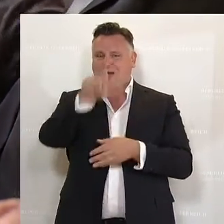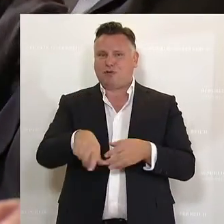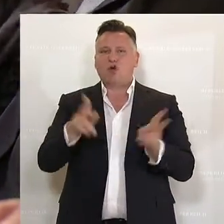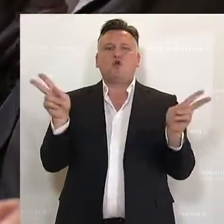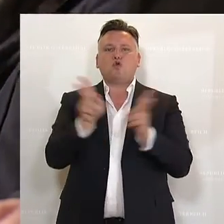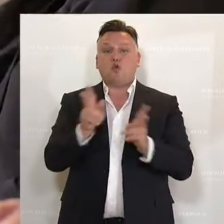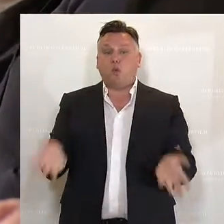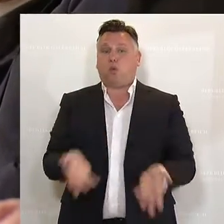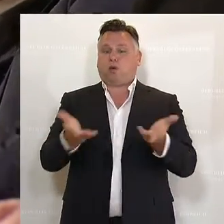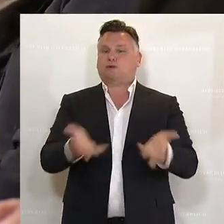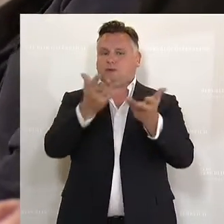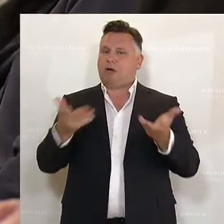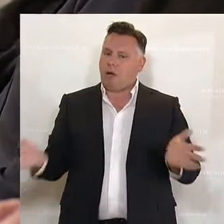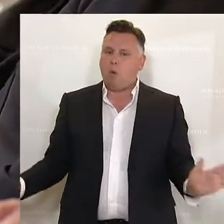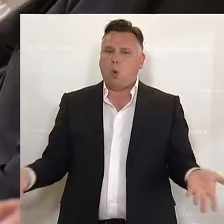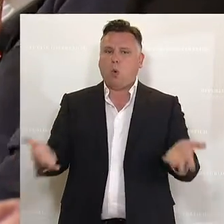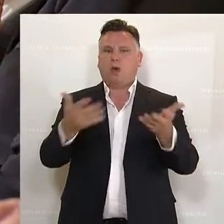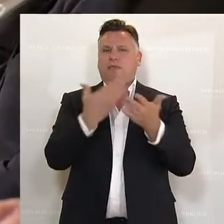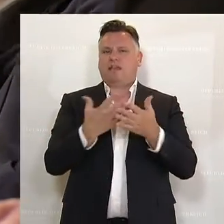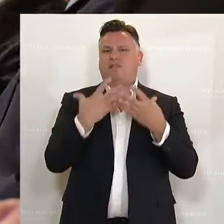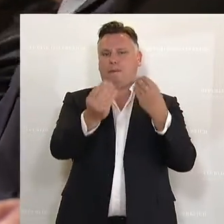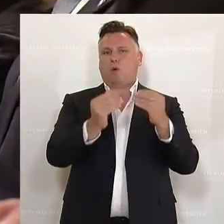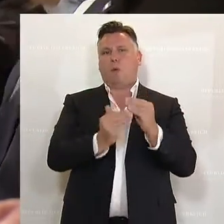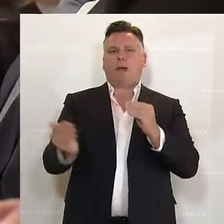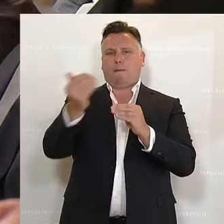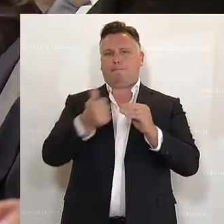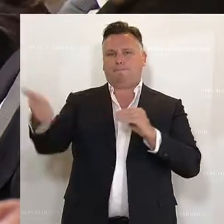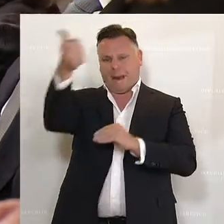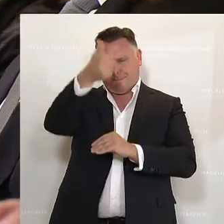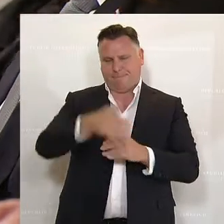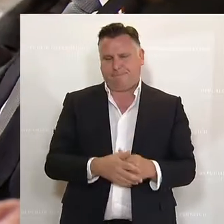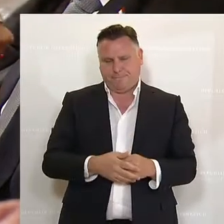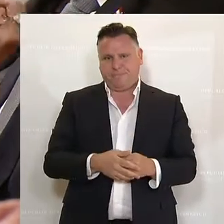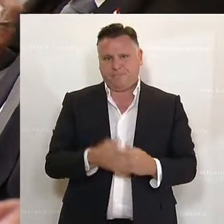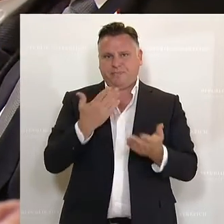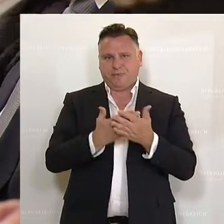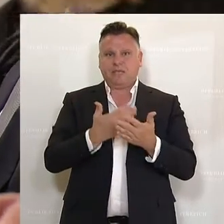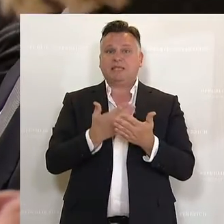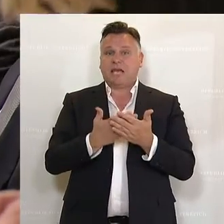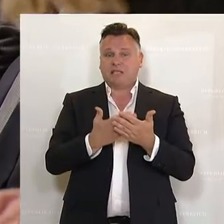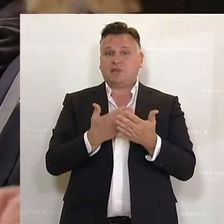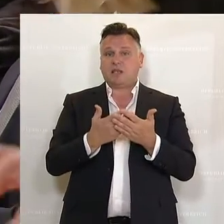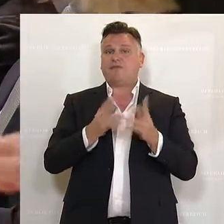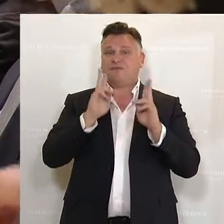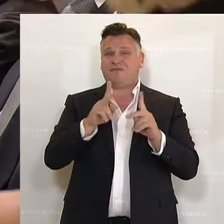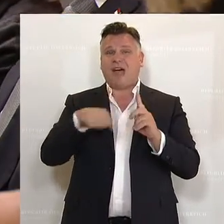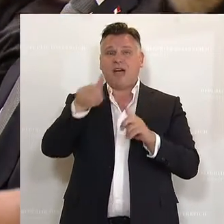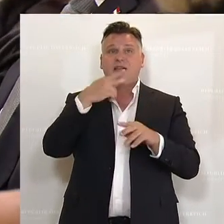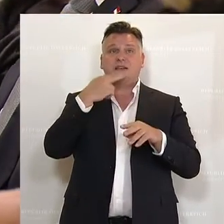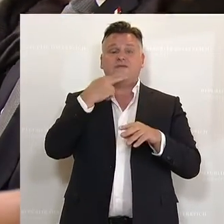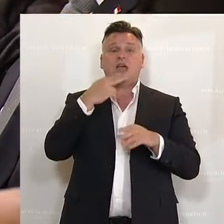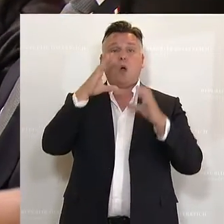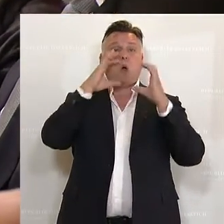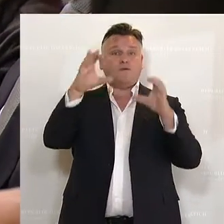all ihre Leute zum Support zur Verfügung gestellt. Deshalb, auch nicht überraschend, wer sonst aller in Führungsfunktionen der